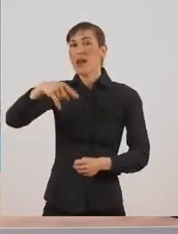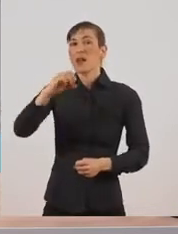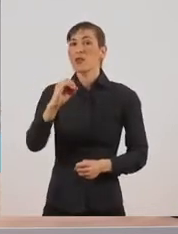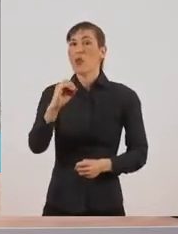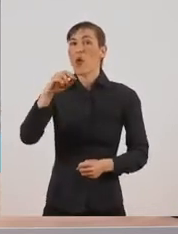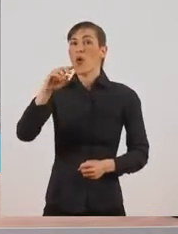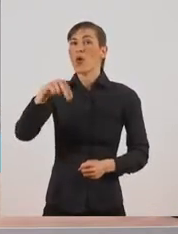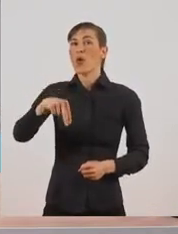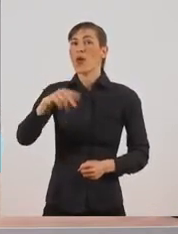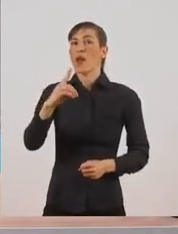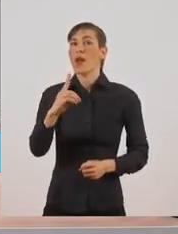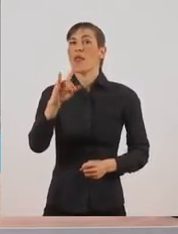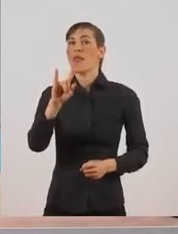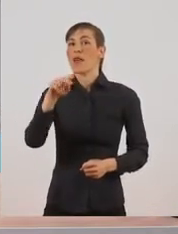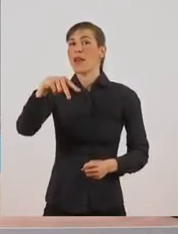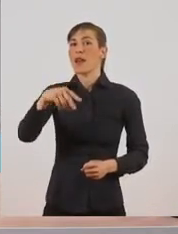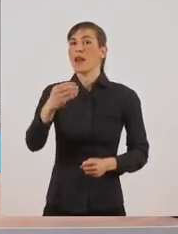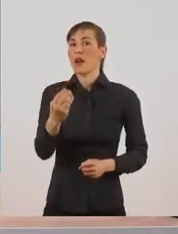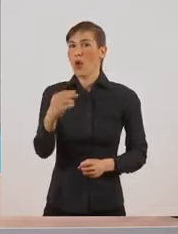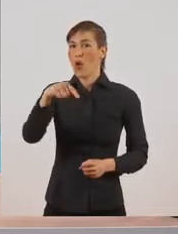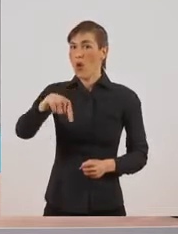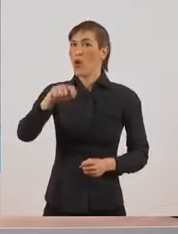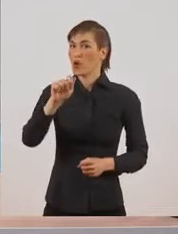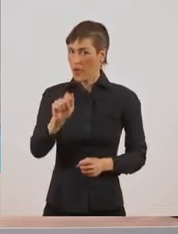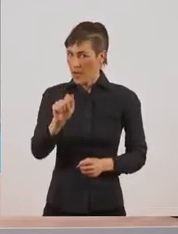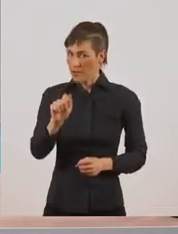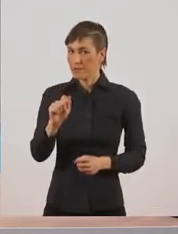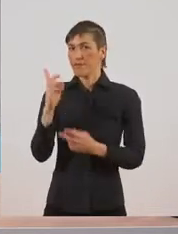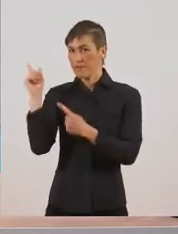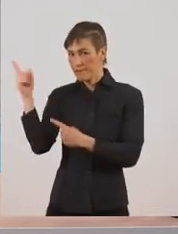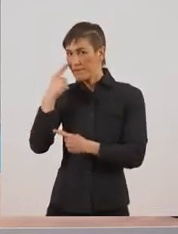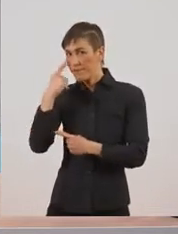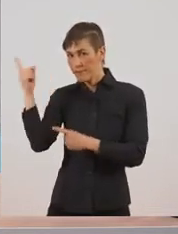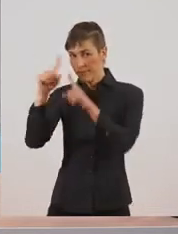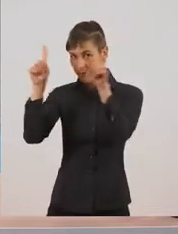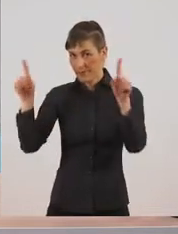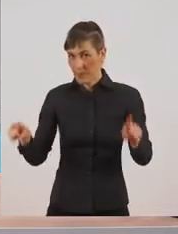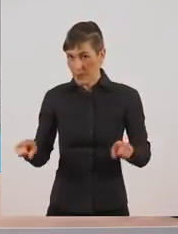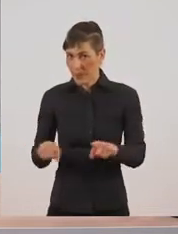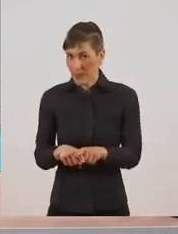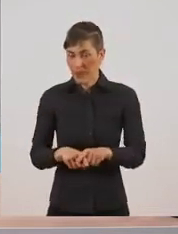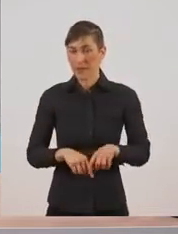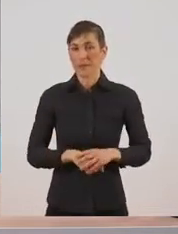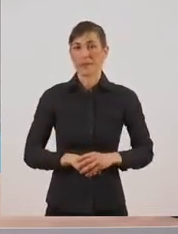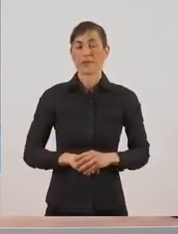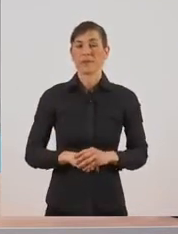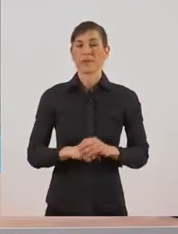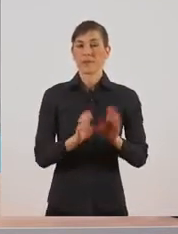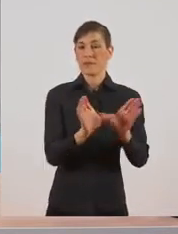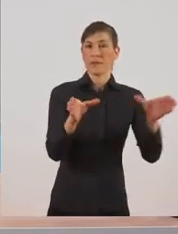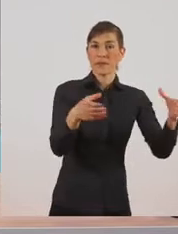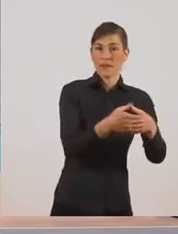Θα γράψουμε λίγο τις δύο κατηγορίες για να μπορέσουμε να βάλουμε τα ζώα μας.